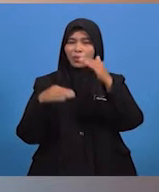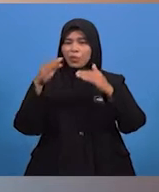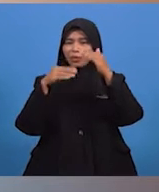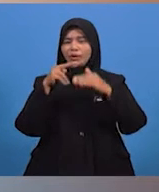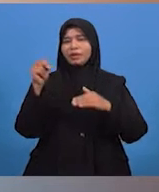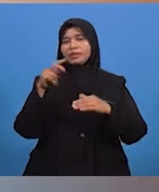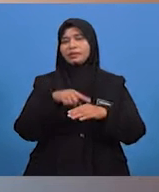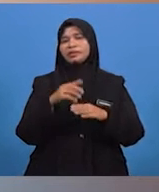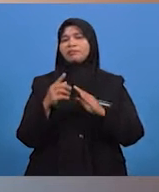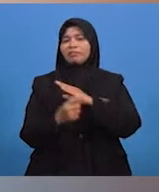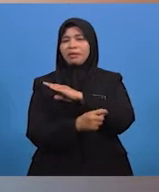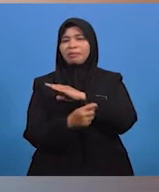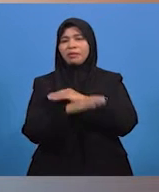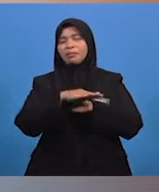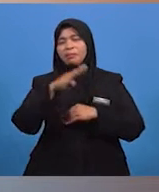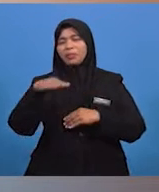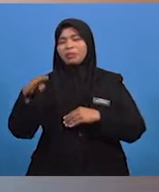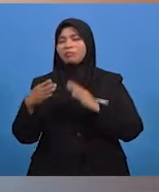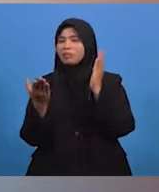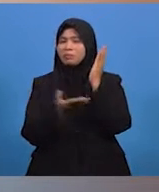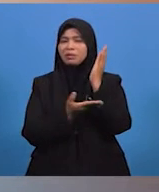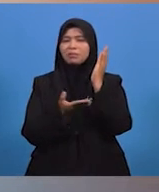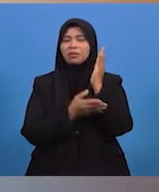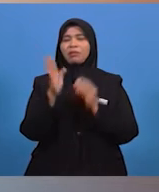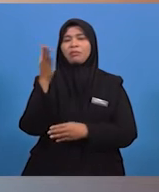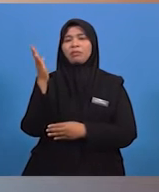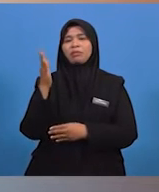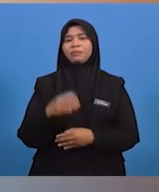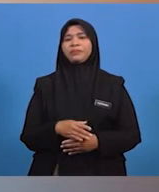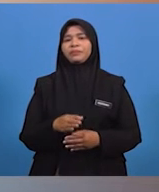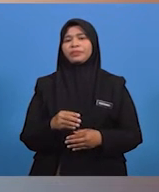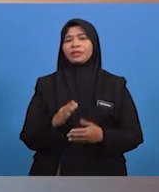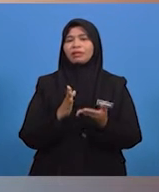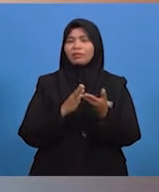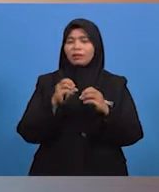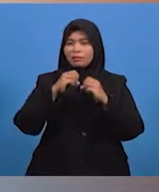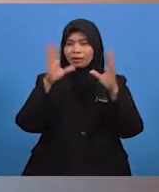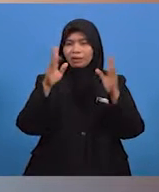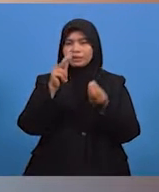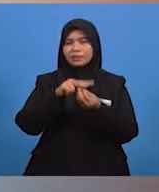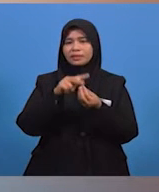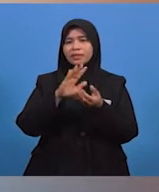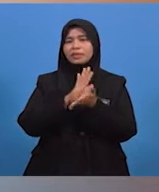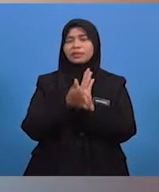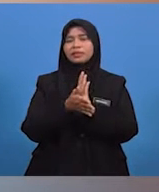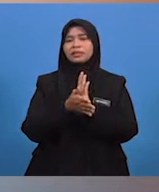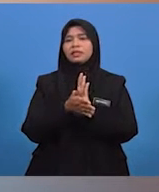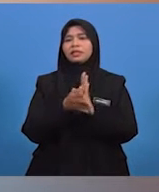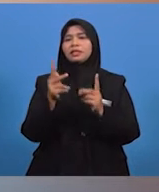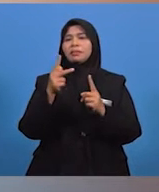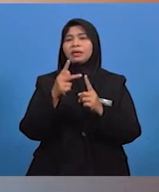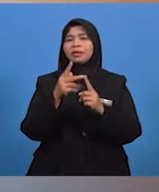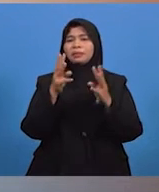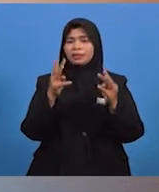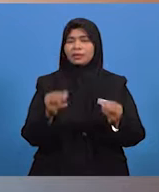pembalakan. Sila perhatikan soalan seterusnya. Terangkan kesan kejadian tersebut